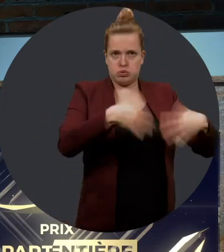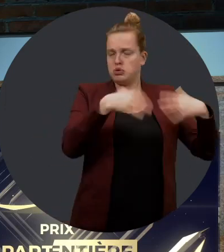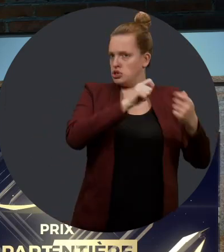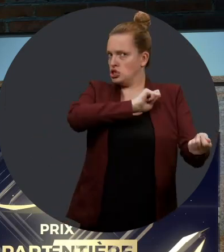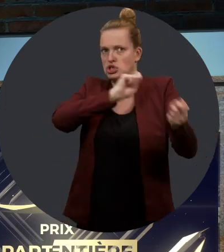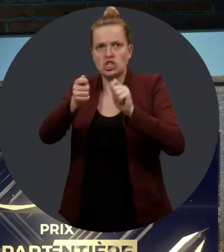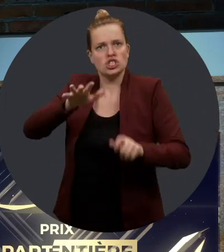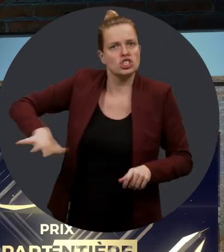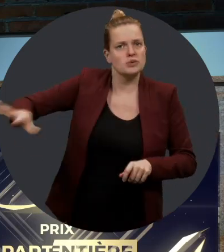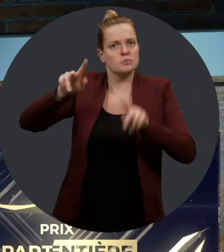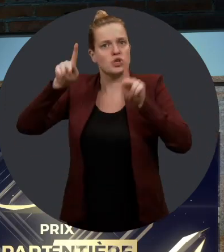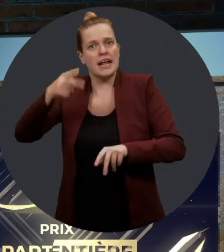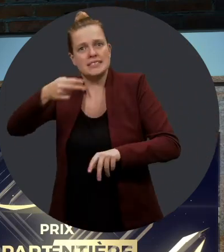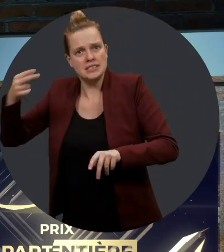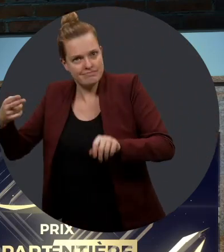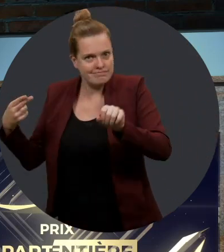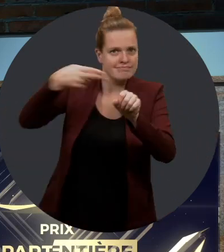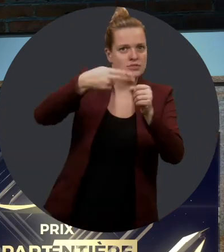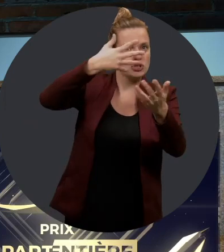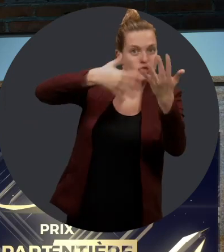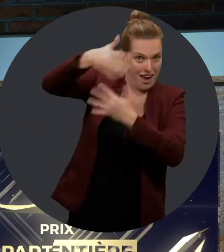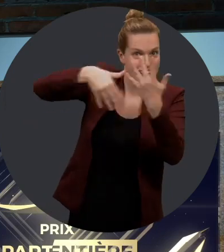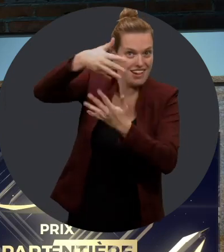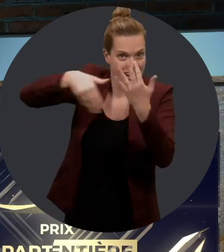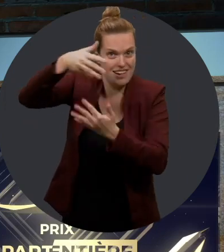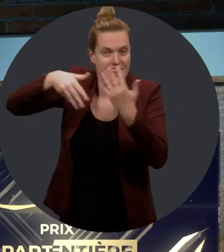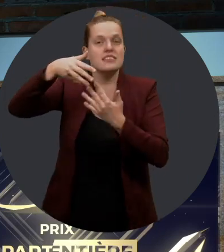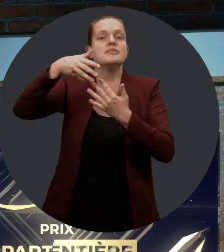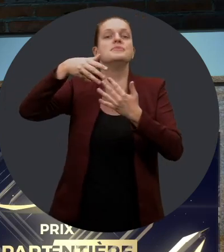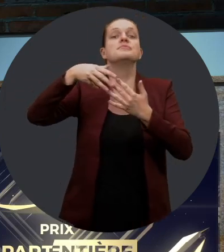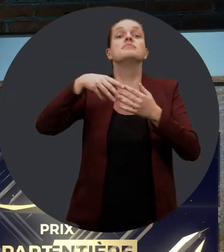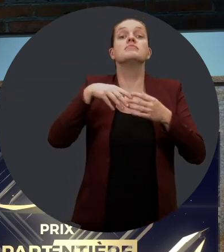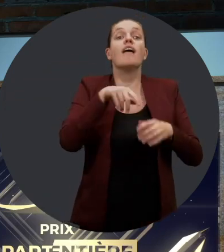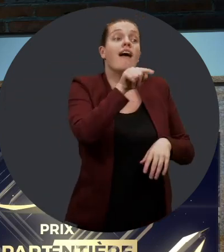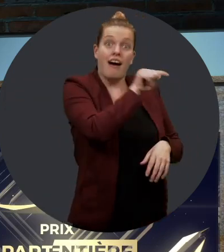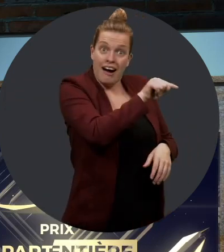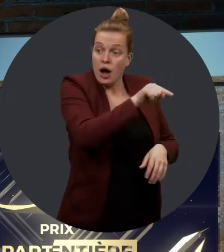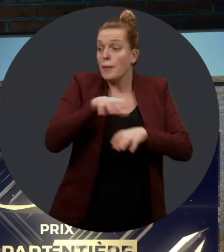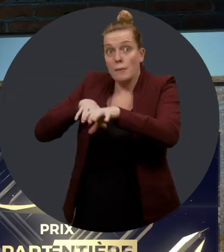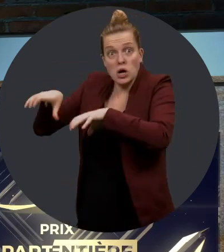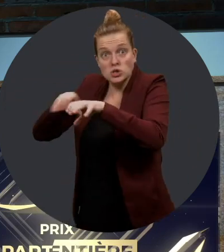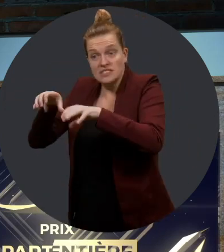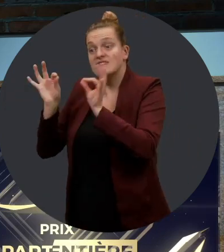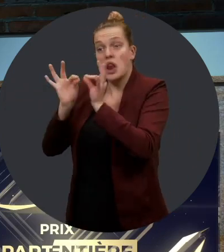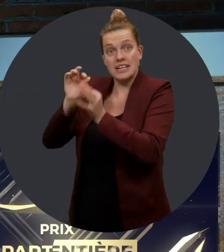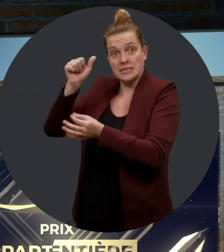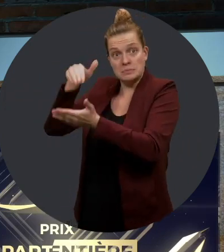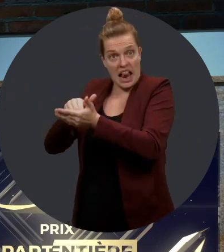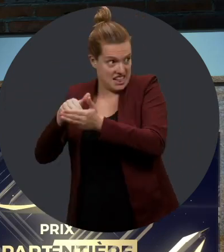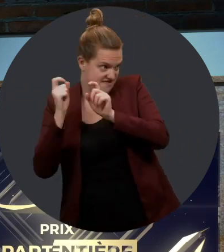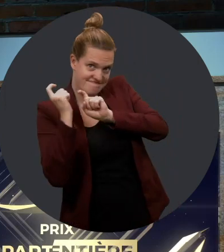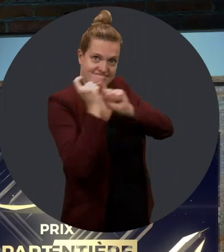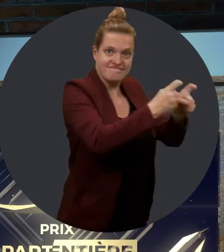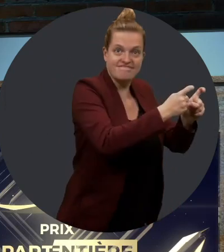qui fait ou qui a fait une grande différence en contribuant à la participation sociale des personnes handicapées. Une